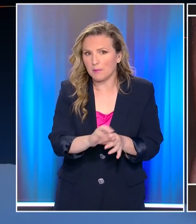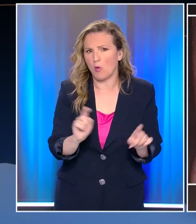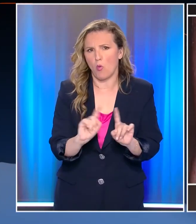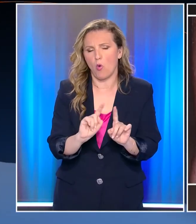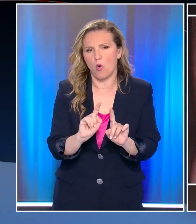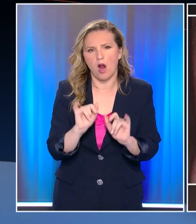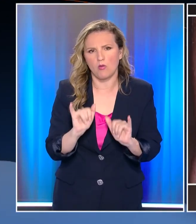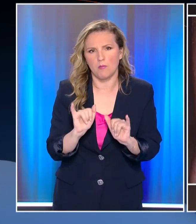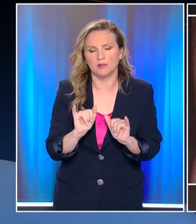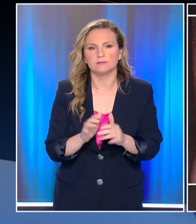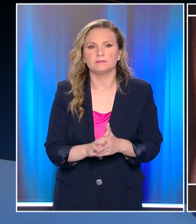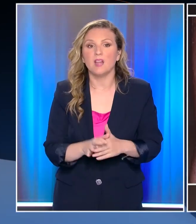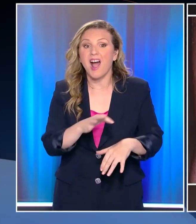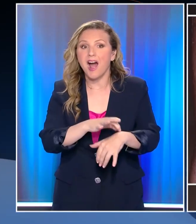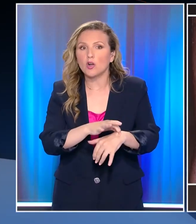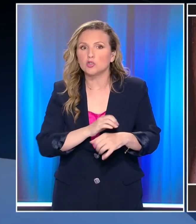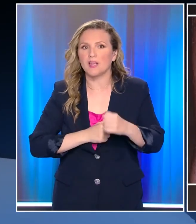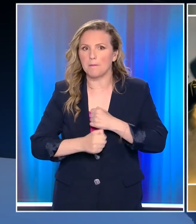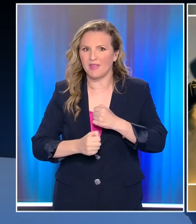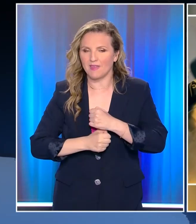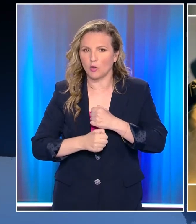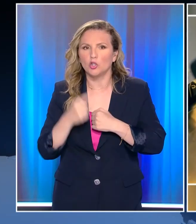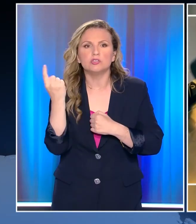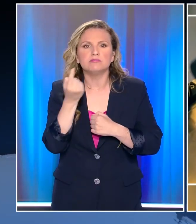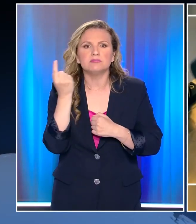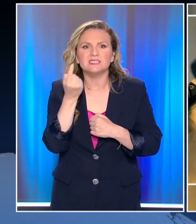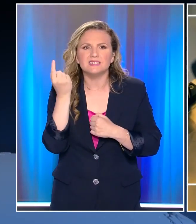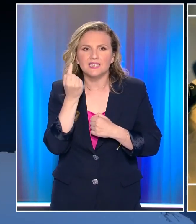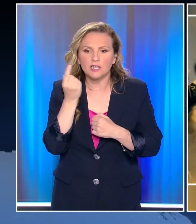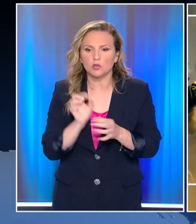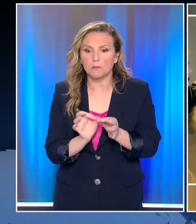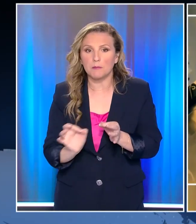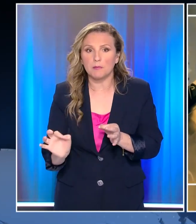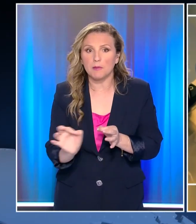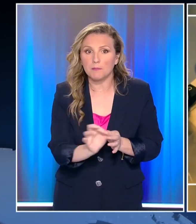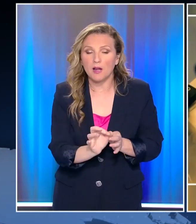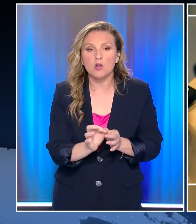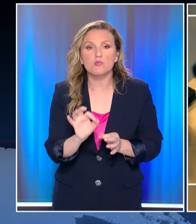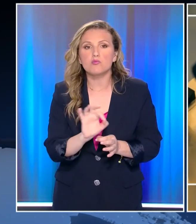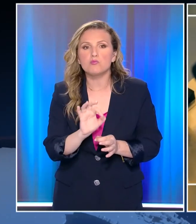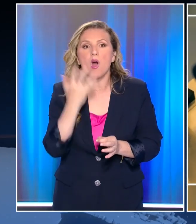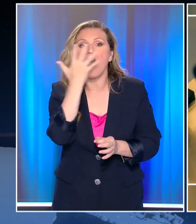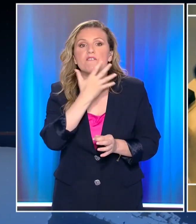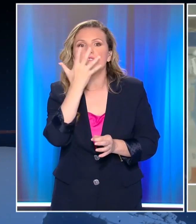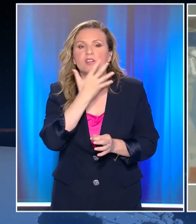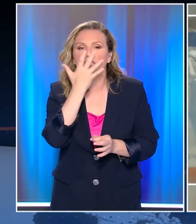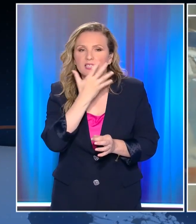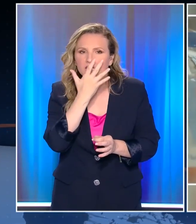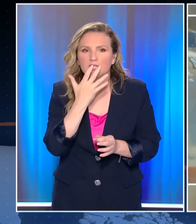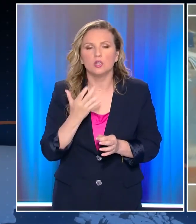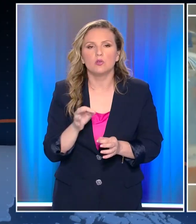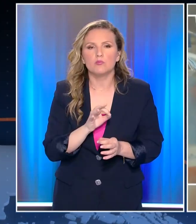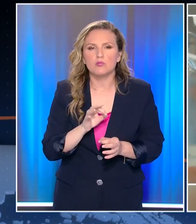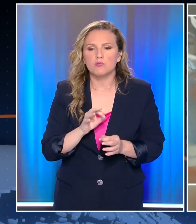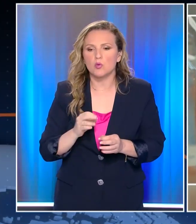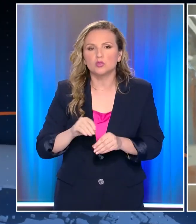νόσος που αυτή τη φορά ξέφυγε λίγα εκεί από τη συνήθεια μετάδοσή της. Συνήθως ήταν στις χώρες